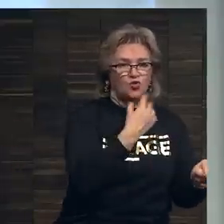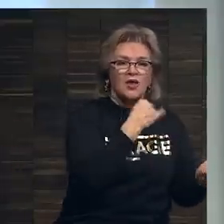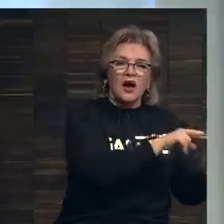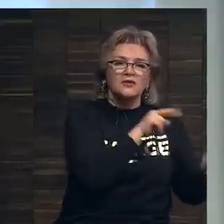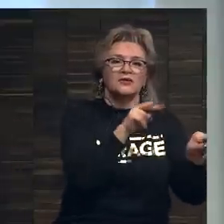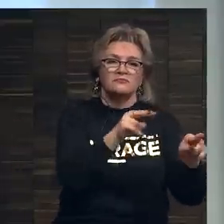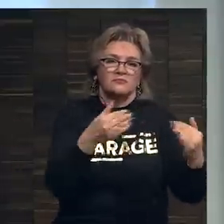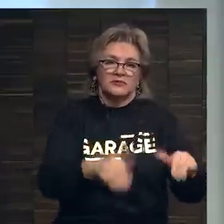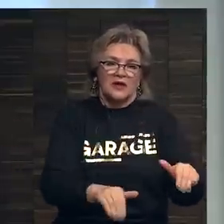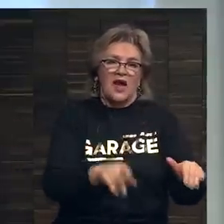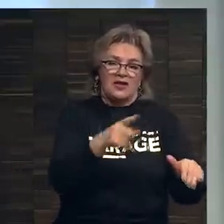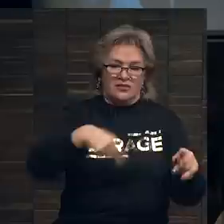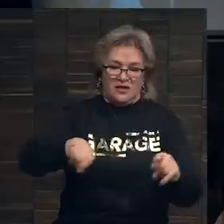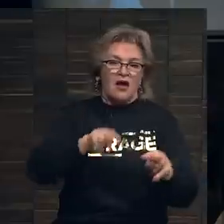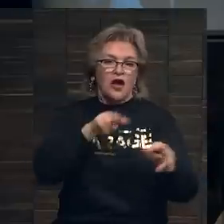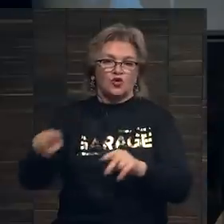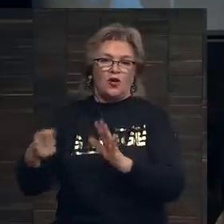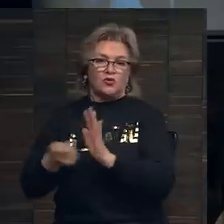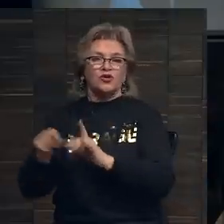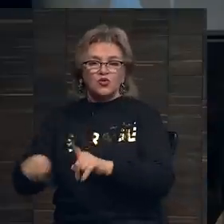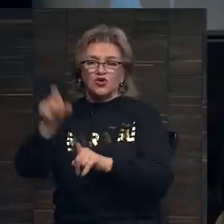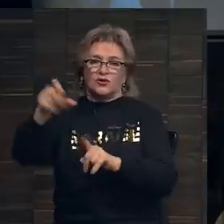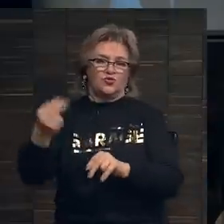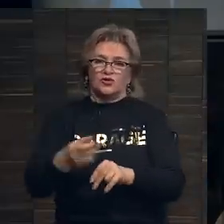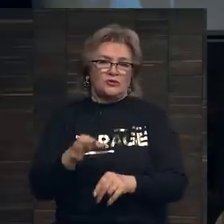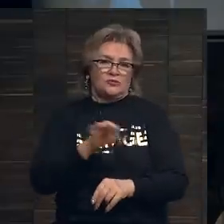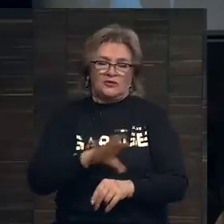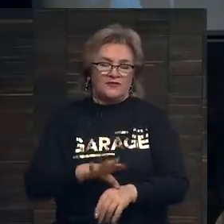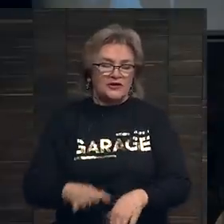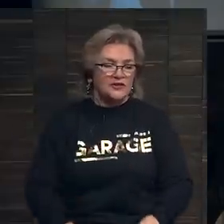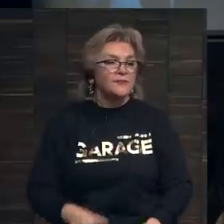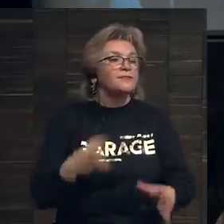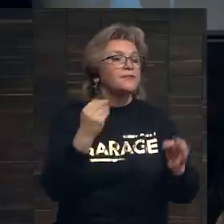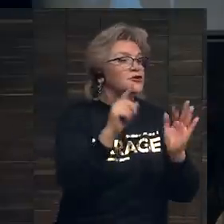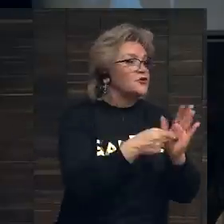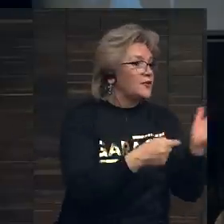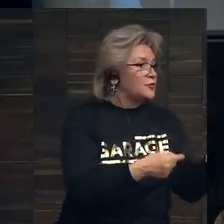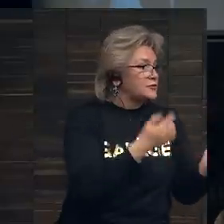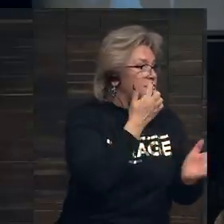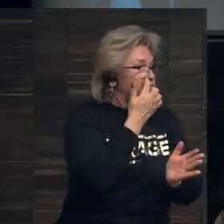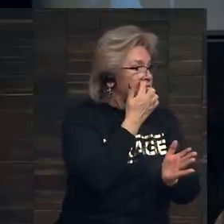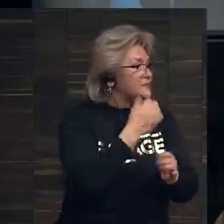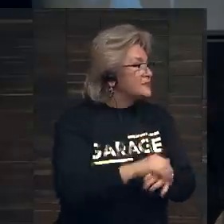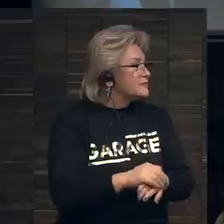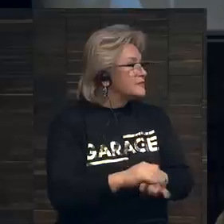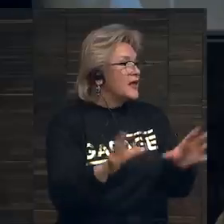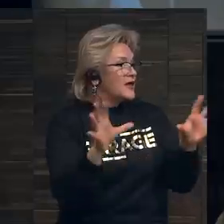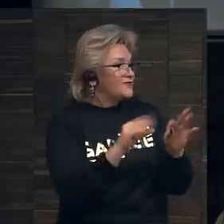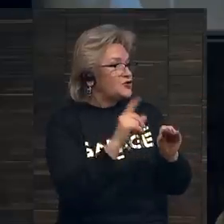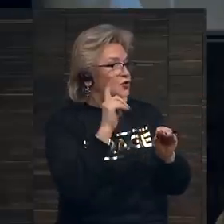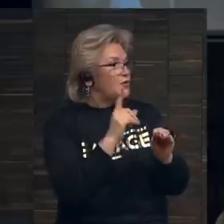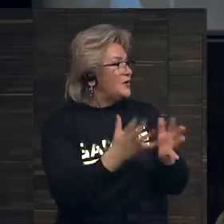контроль за происходящим на аукционе, и эта художника тоже не очень выгодна. Еще вопросы? Или все так предельно ясно?